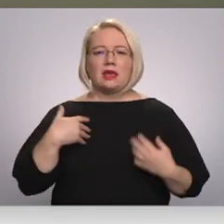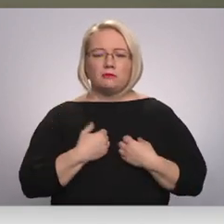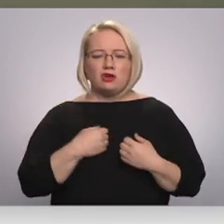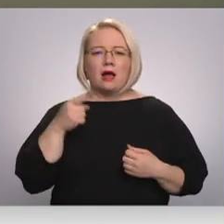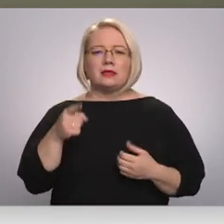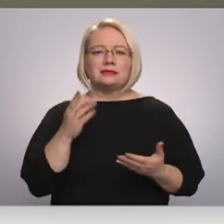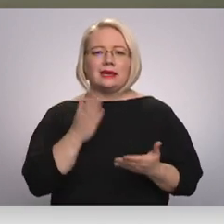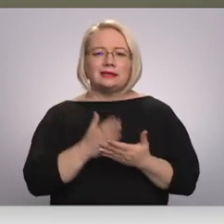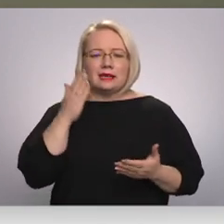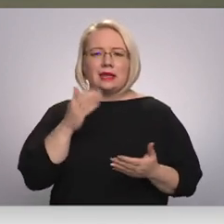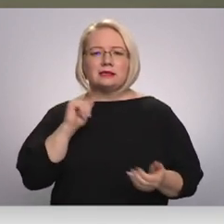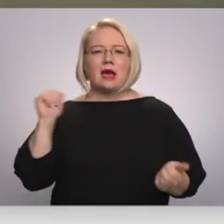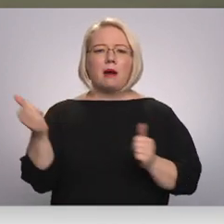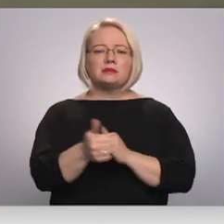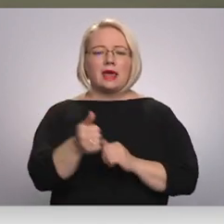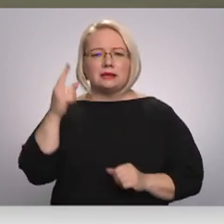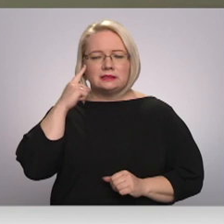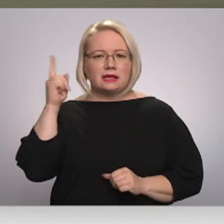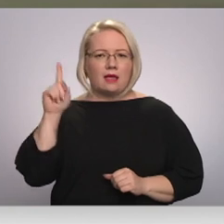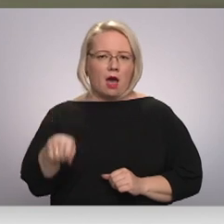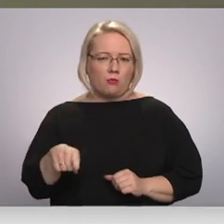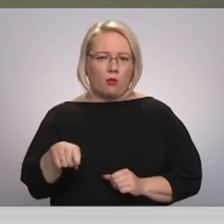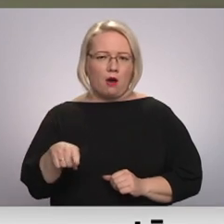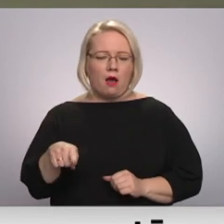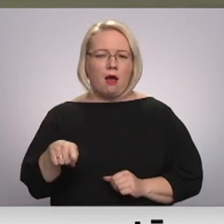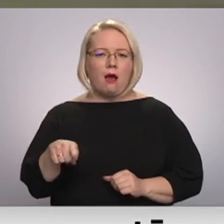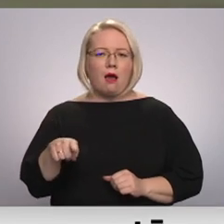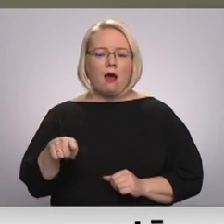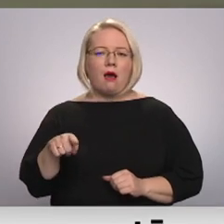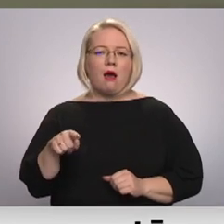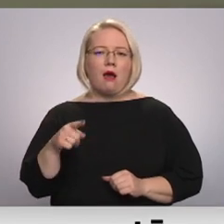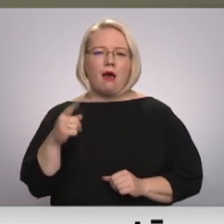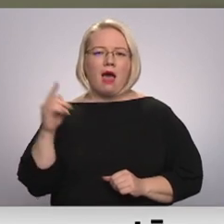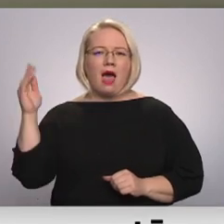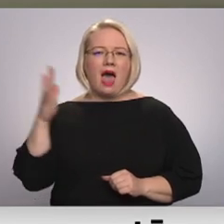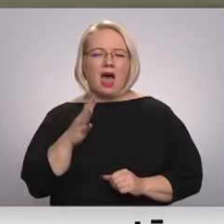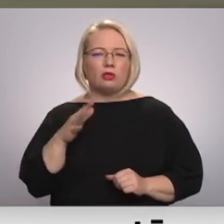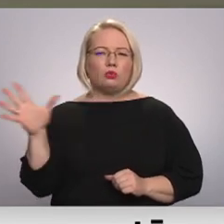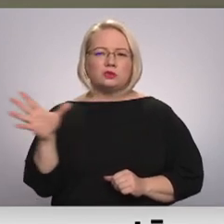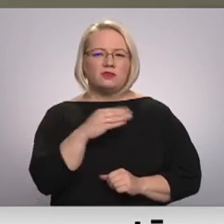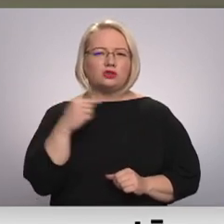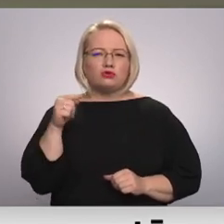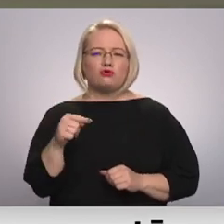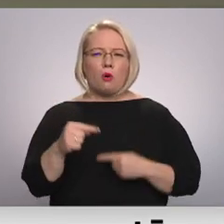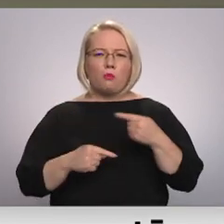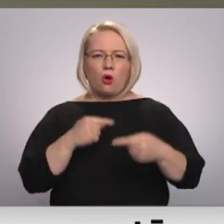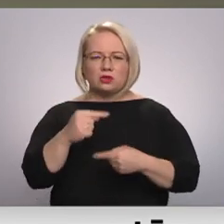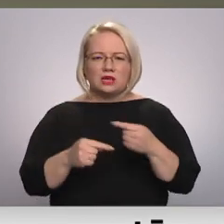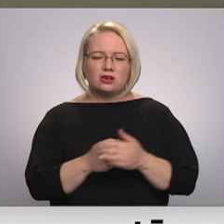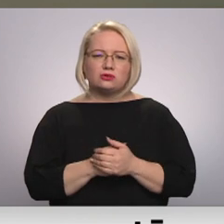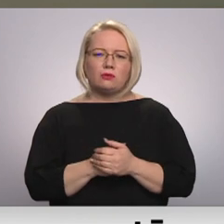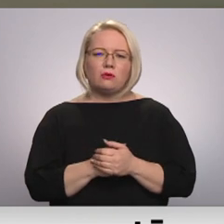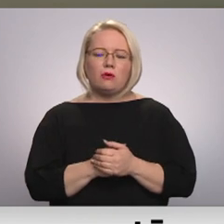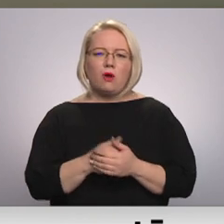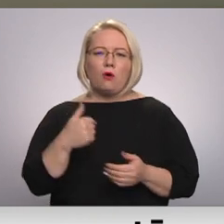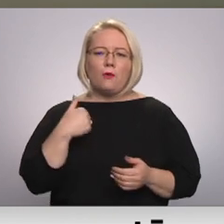atstais zināmu ēnu uz vīcu šo procesu. Es